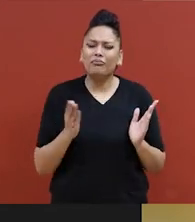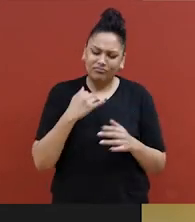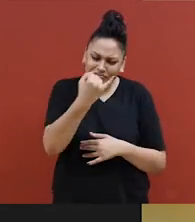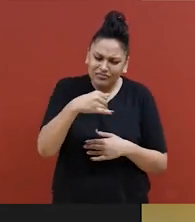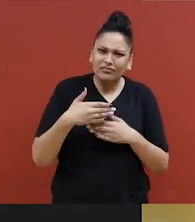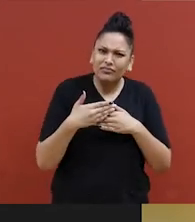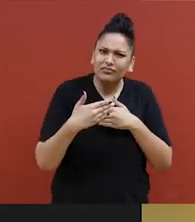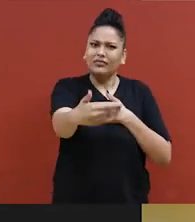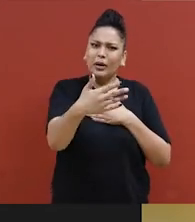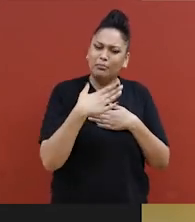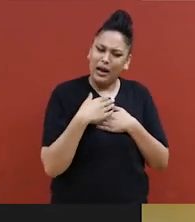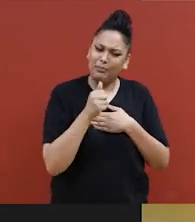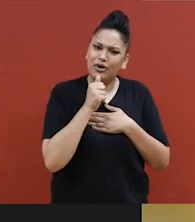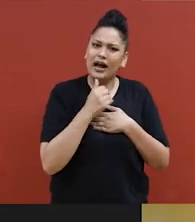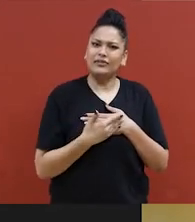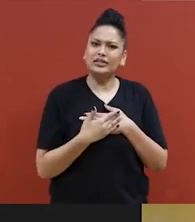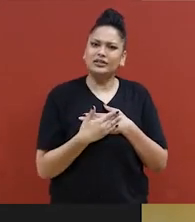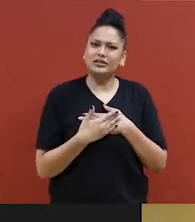« C'est notre maison.